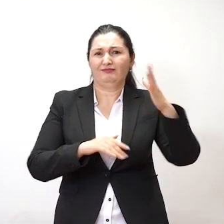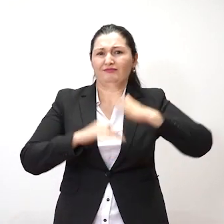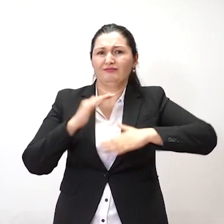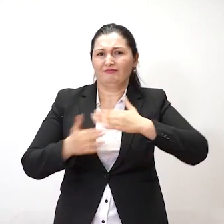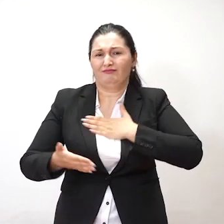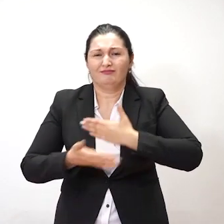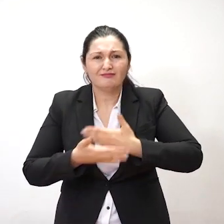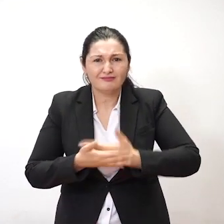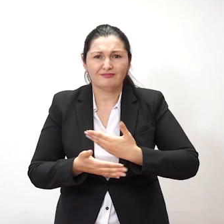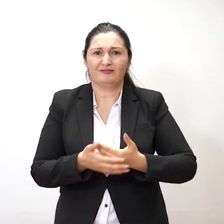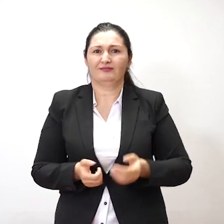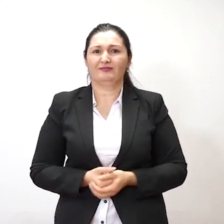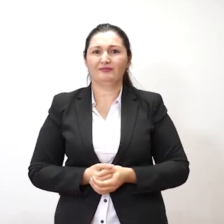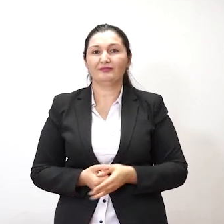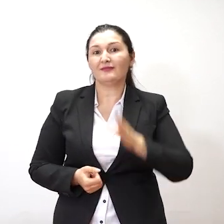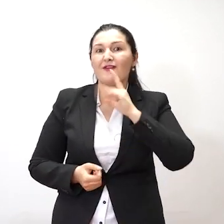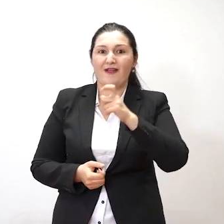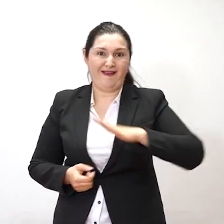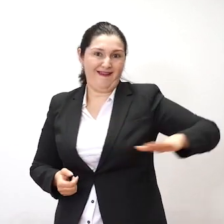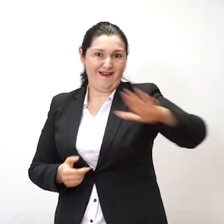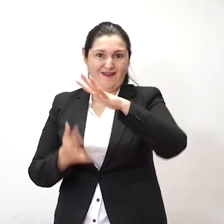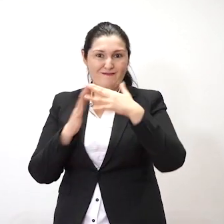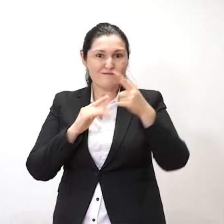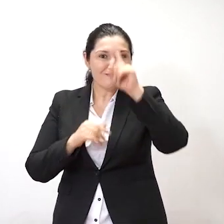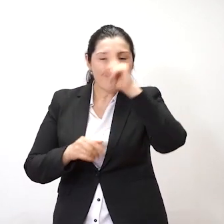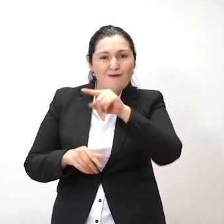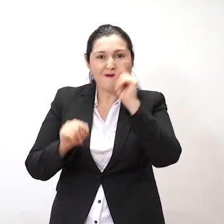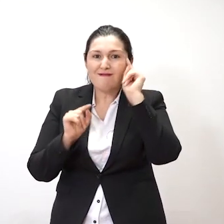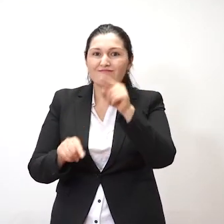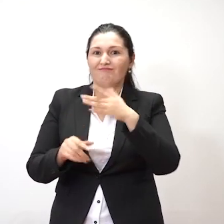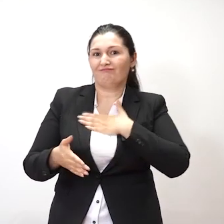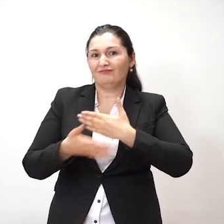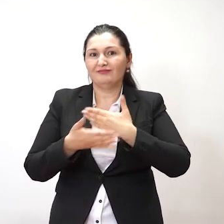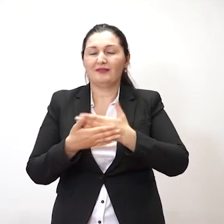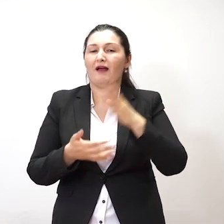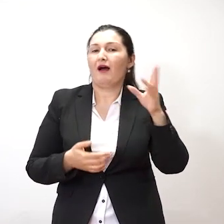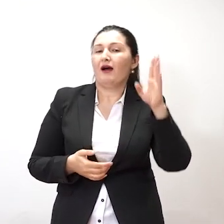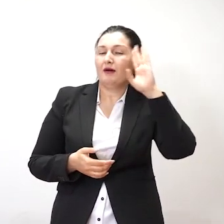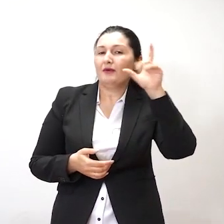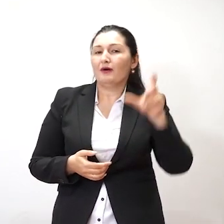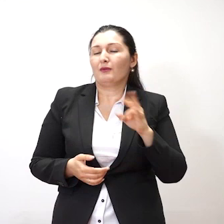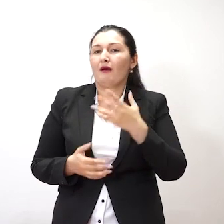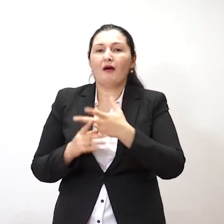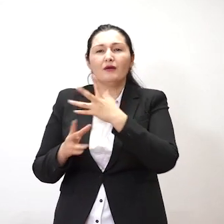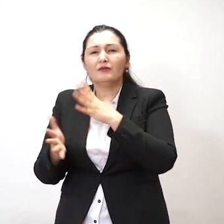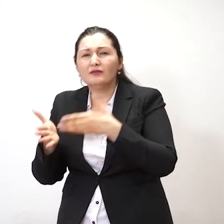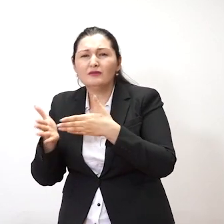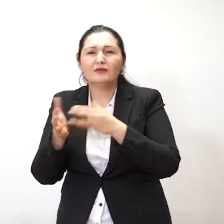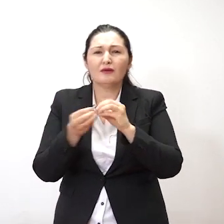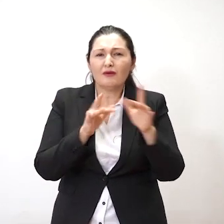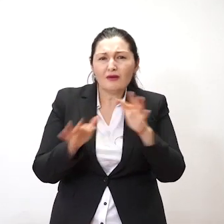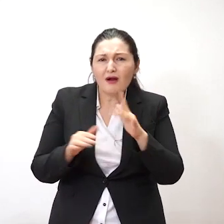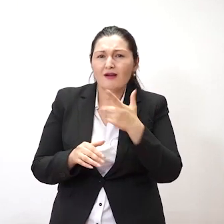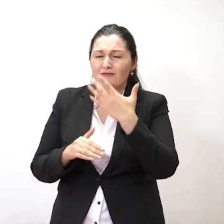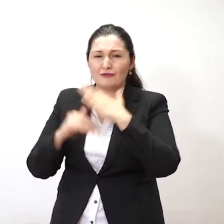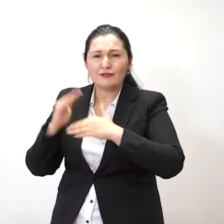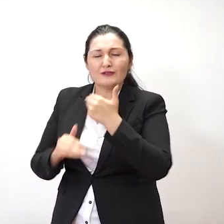در مورید روح یفتنی دخترکی دهوتیه با ورزیشی با قبل مردانه، نورولو میگوید که در برابر مشکل روح و دسترست نبودنی